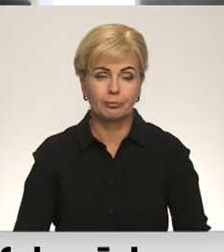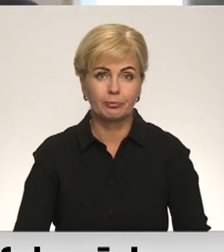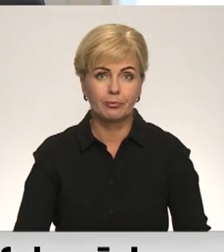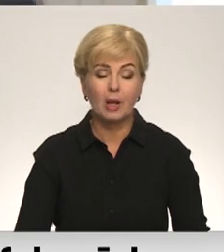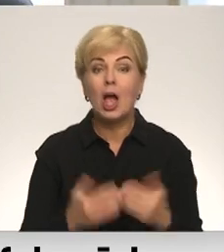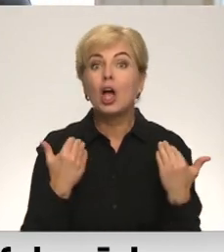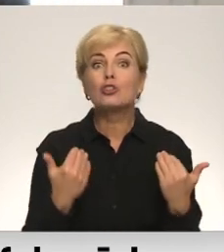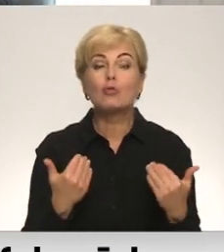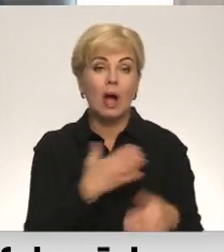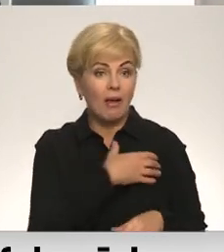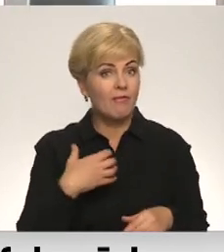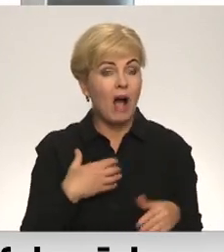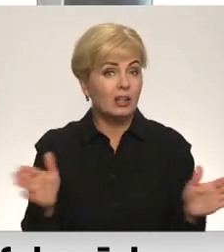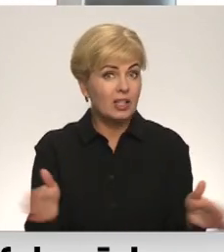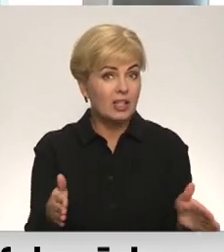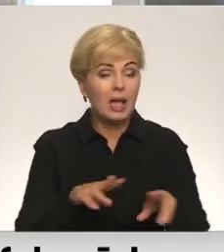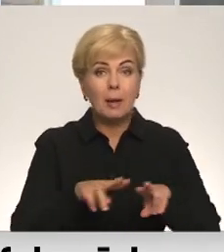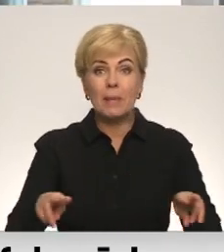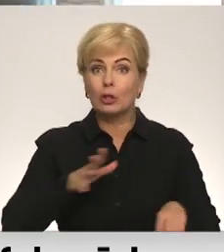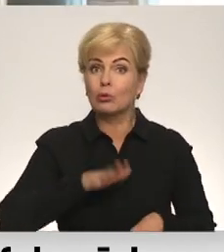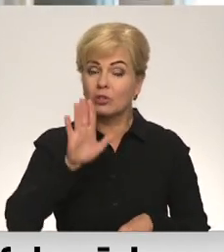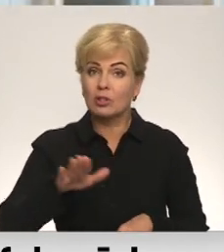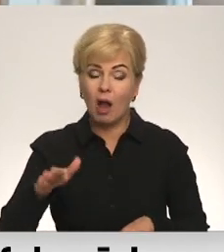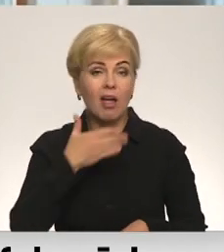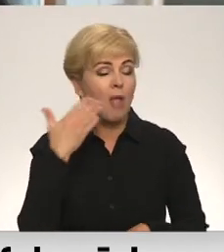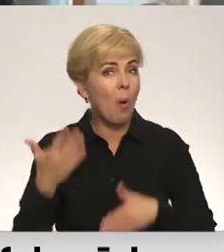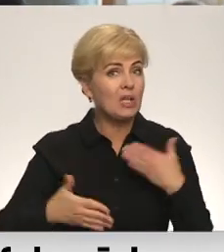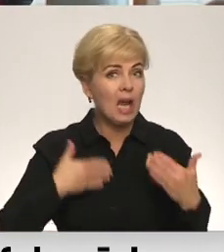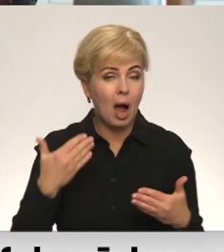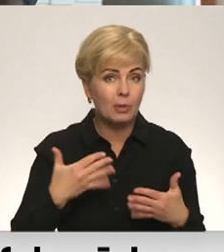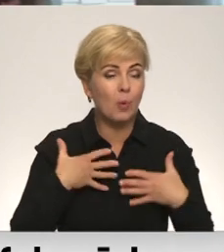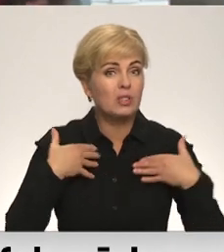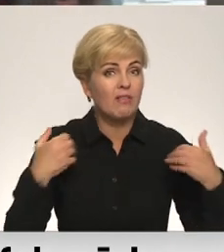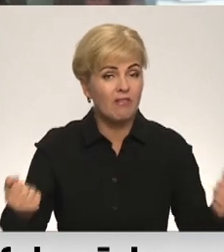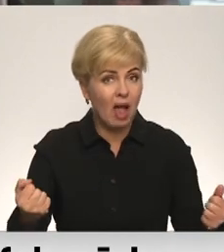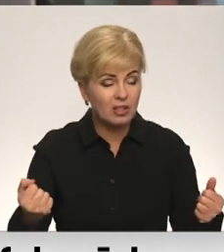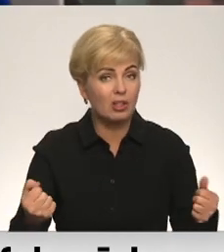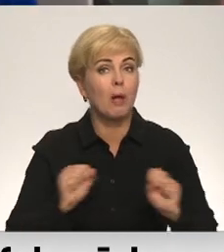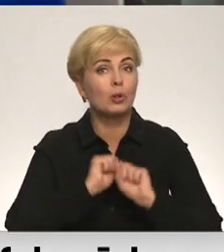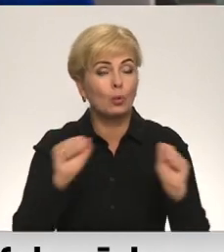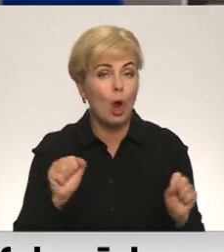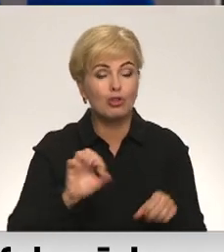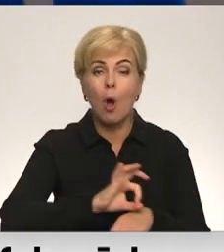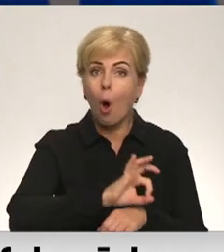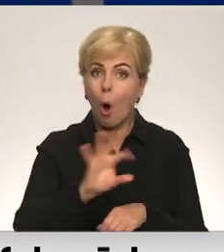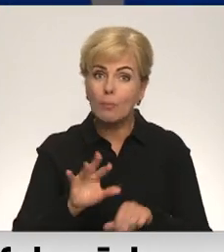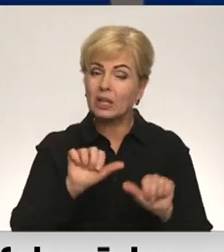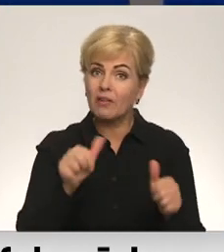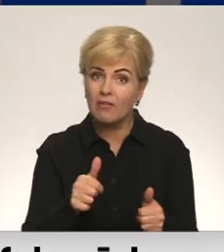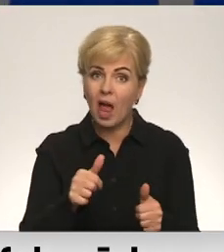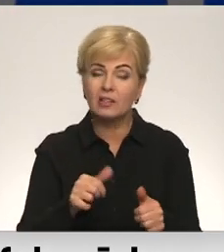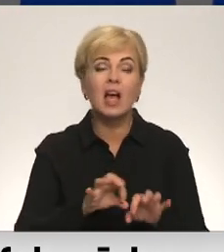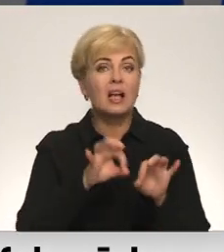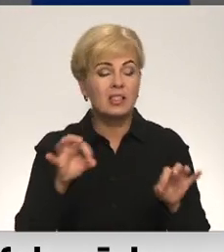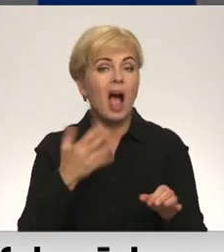Šodienas valdības sēdē ministrus sagaidīja neiepriecinošas epidemioloģiskās prognozes. Vīrus Omikronu paveic ir sācis savu